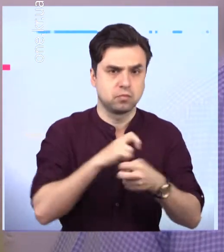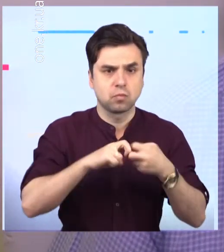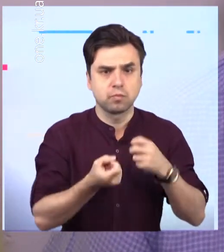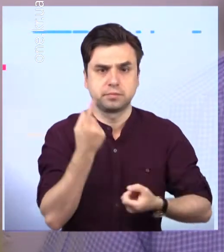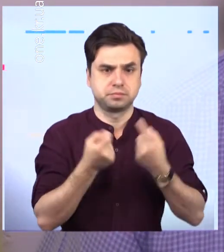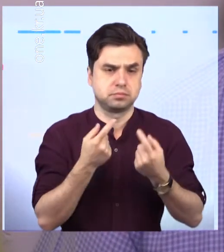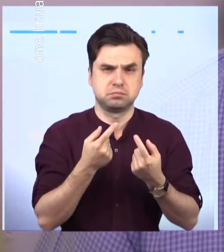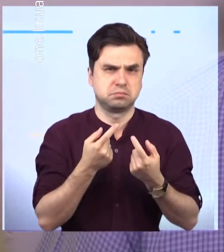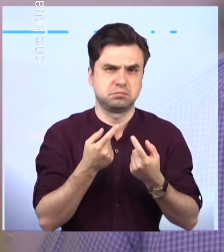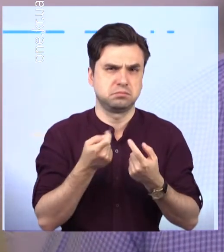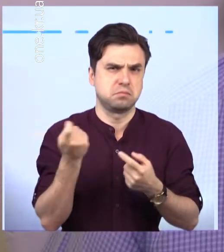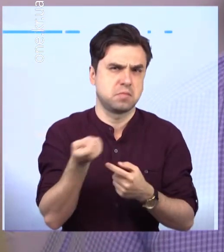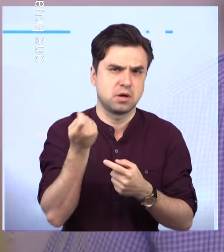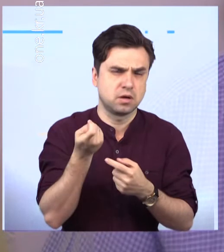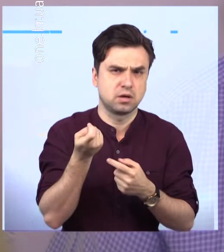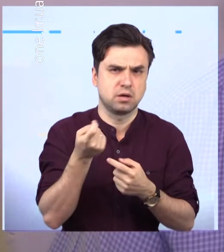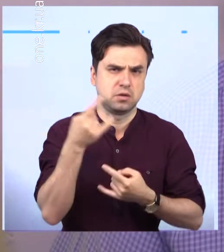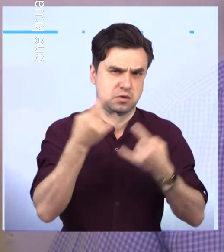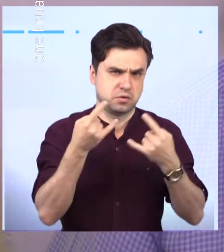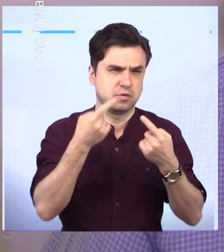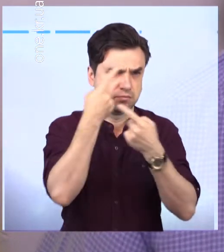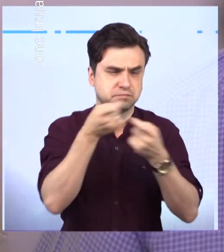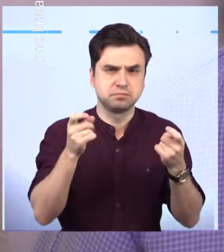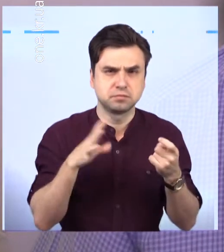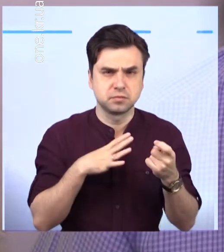інформацію. Звісно, краще там